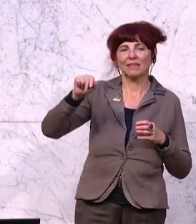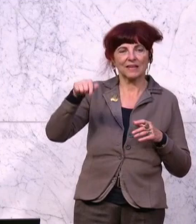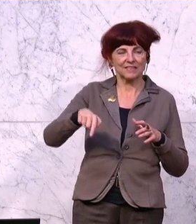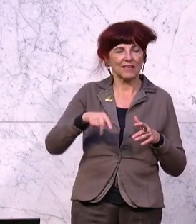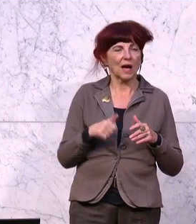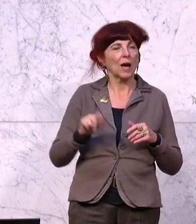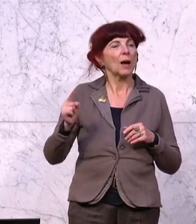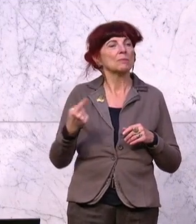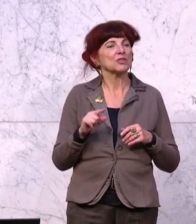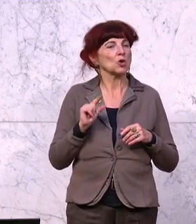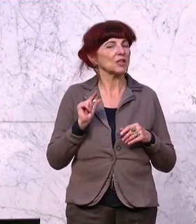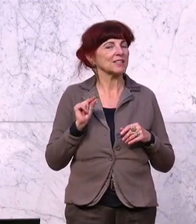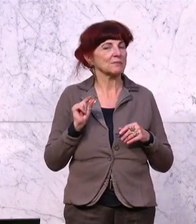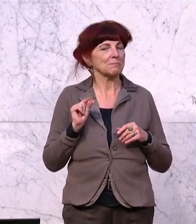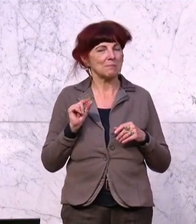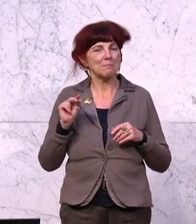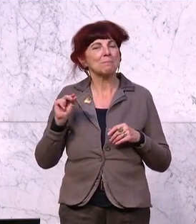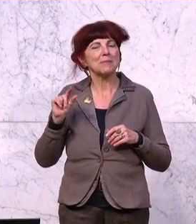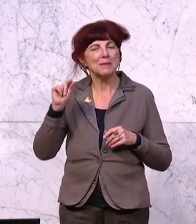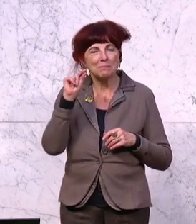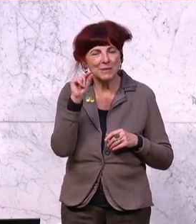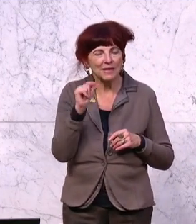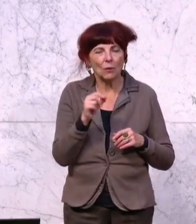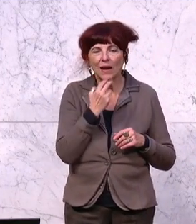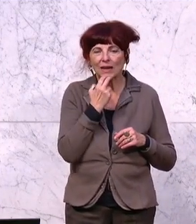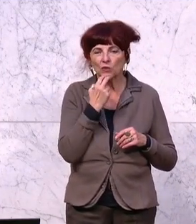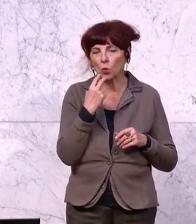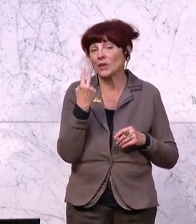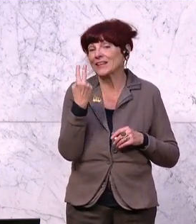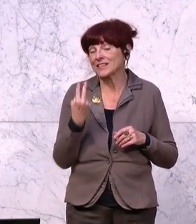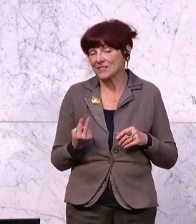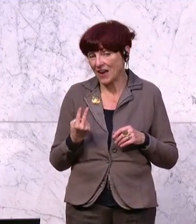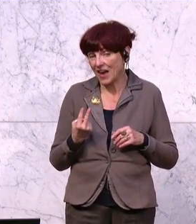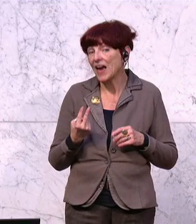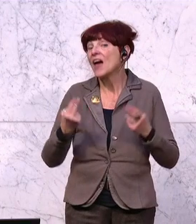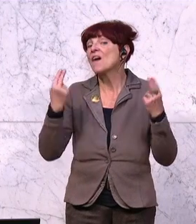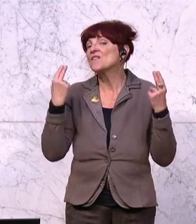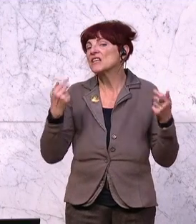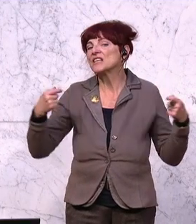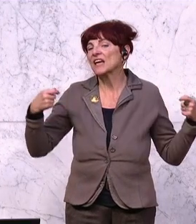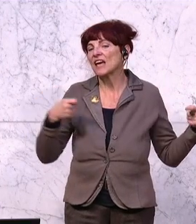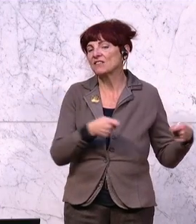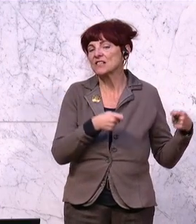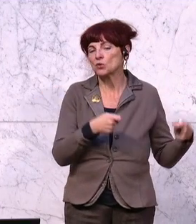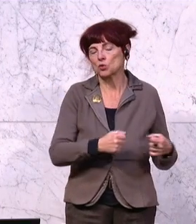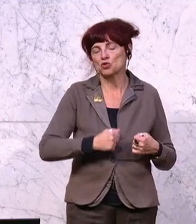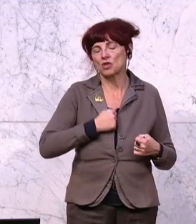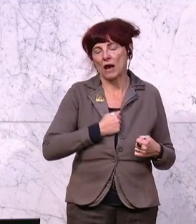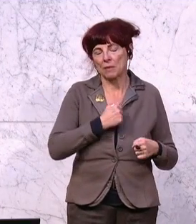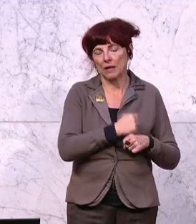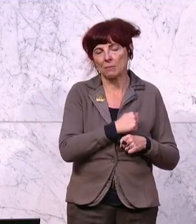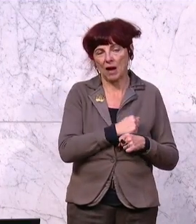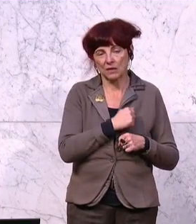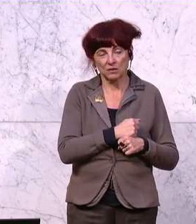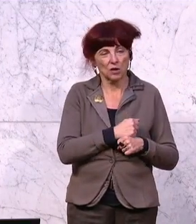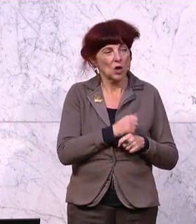Mikroelektronik 2 hat es wirklich ganz, ganz wichtige Investitionen auch in der Steiermark gegeben. Zum Beispiel, und dort kann man absehen,